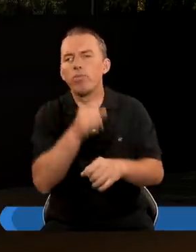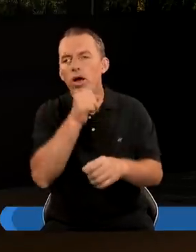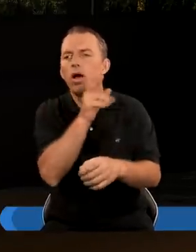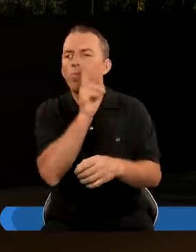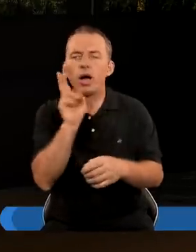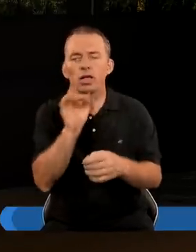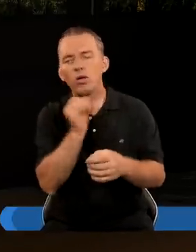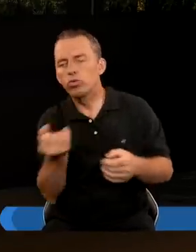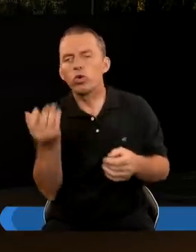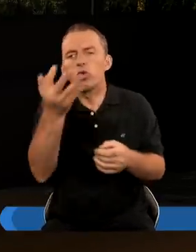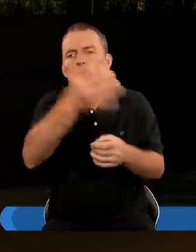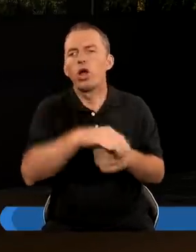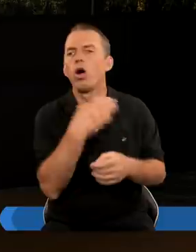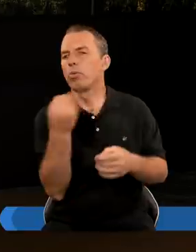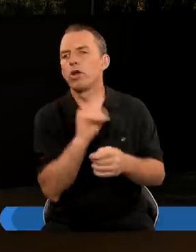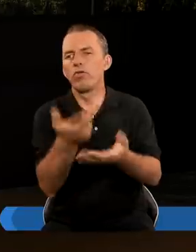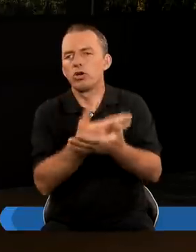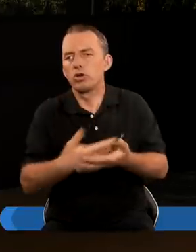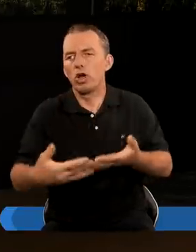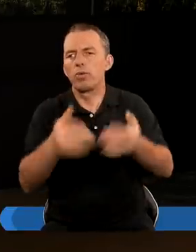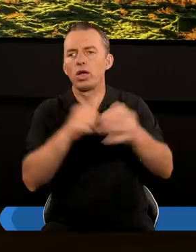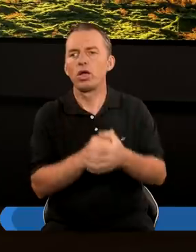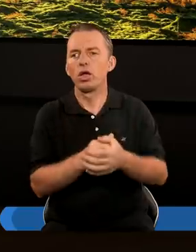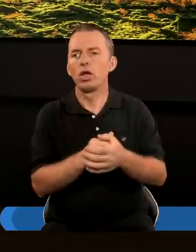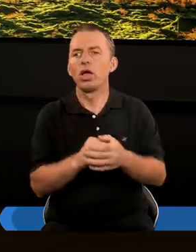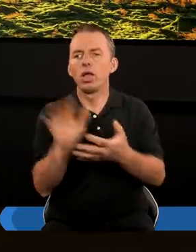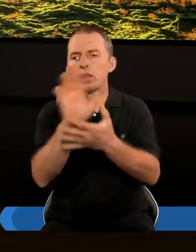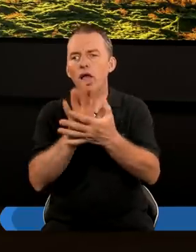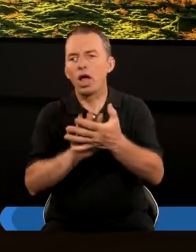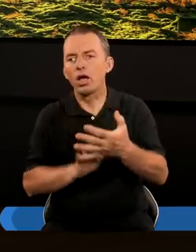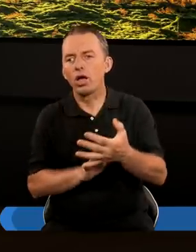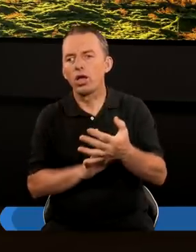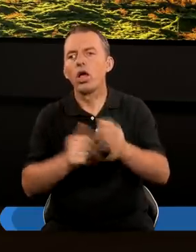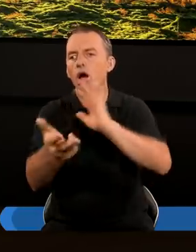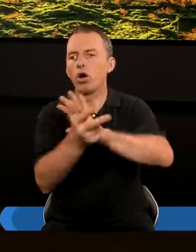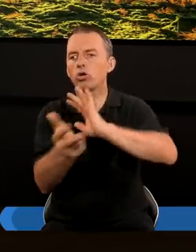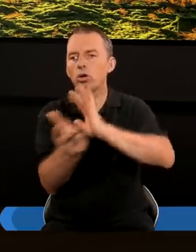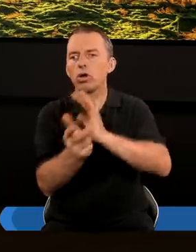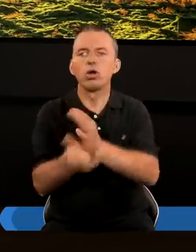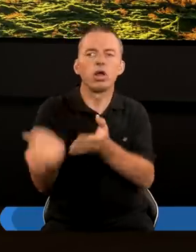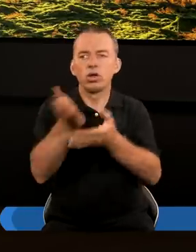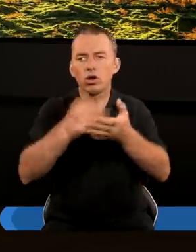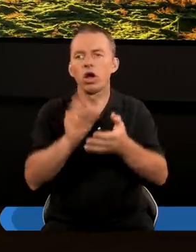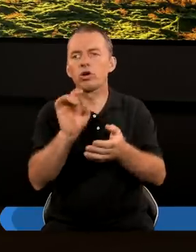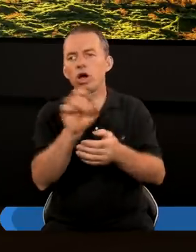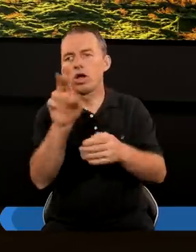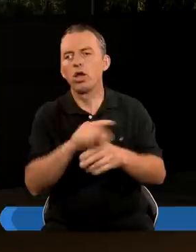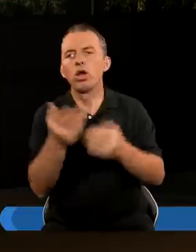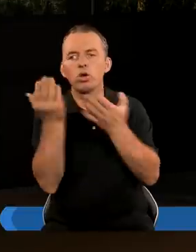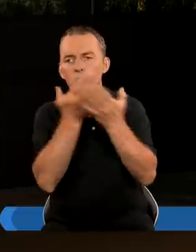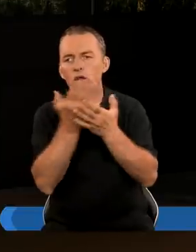Babilon, matka nierządnic i obrzydliwości ziemi. I jeszcze teksty z 18 rozdziału Grzegorz.